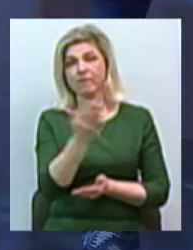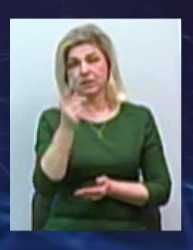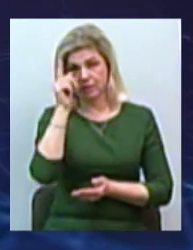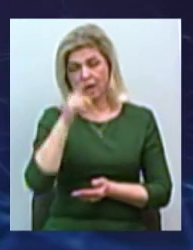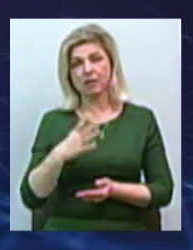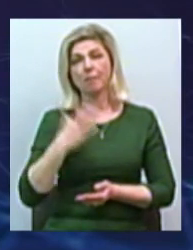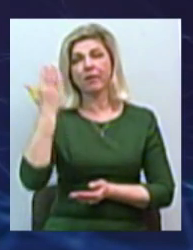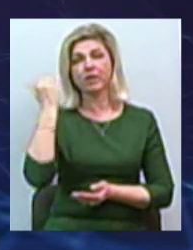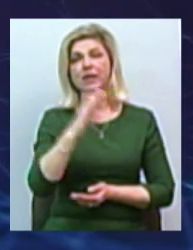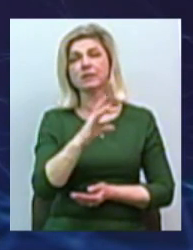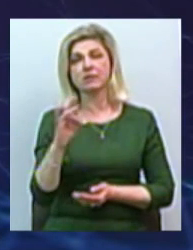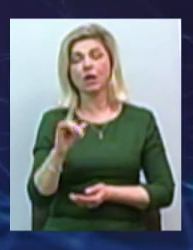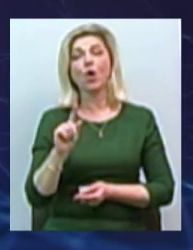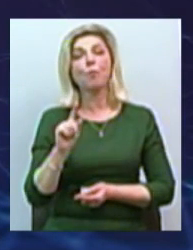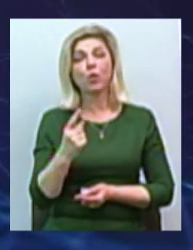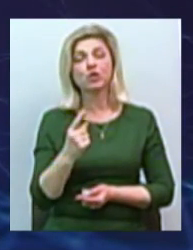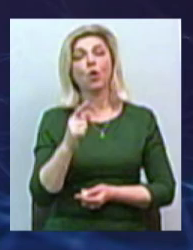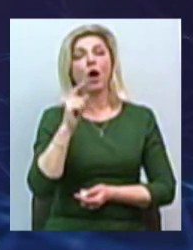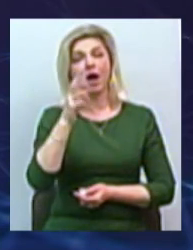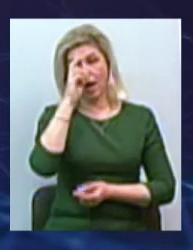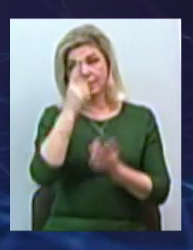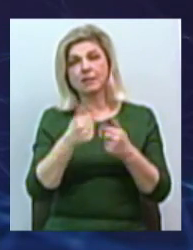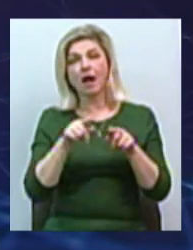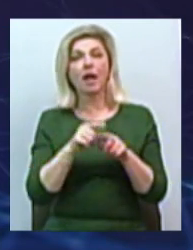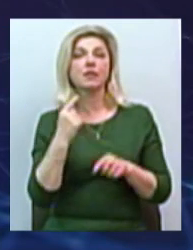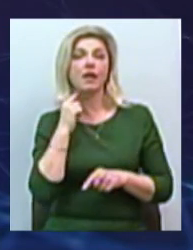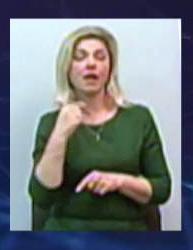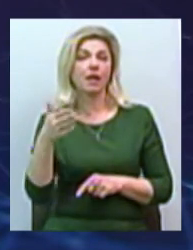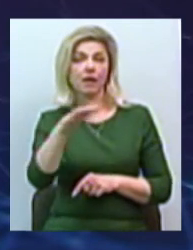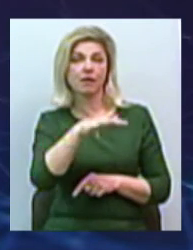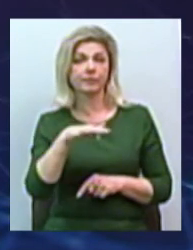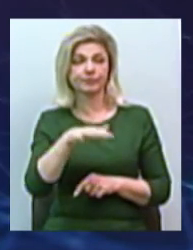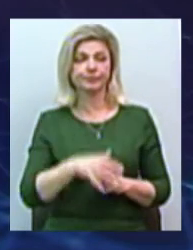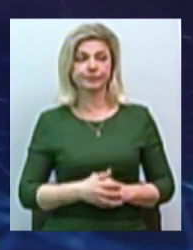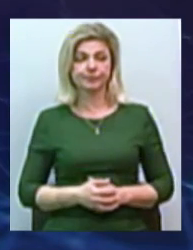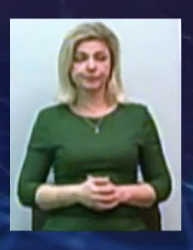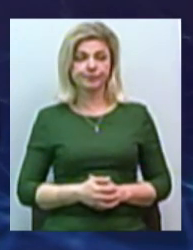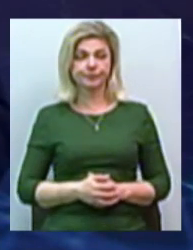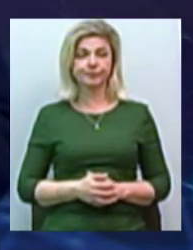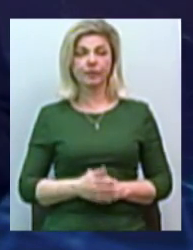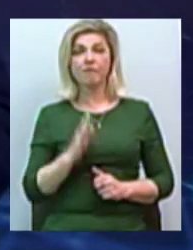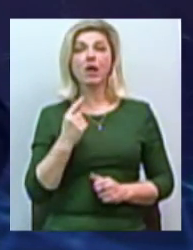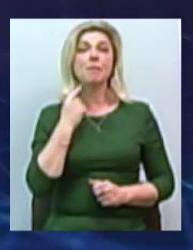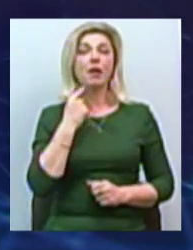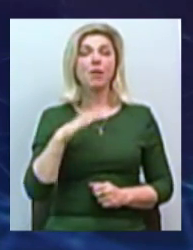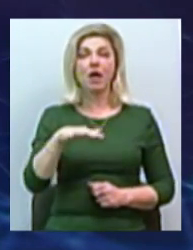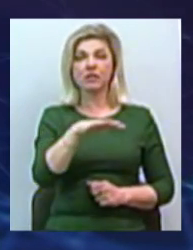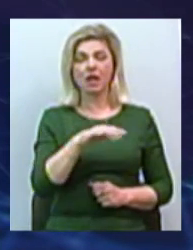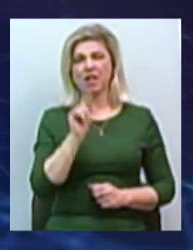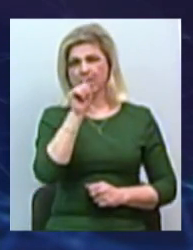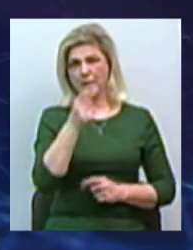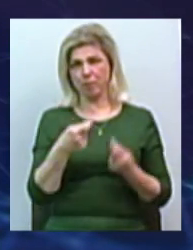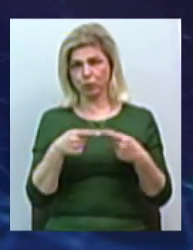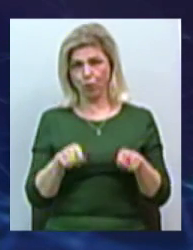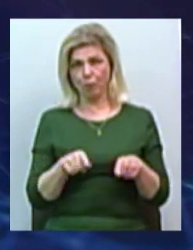розтурі? Чому, наприклад, в Українах Балки такий досвід не пішов? Ну, в Прибалтиці там по-другому, там